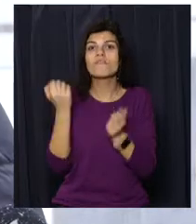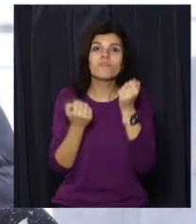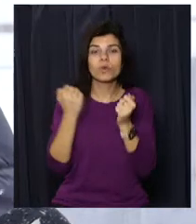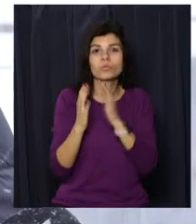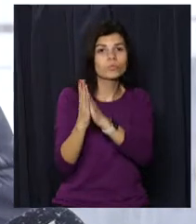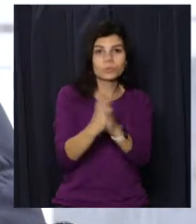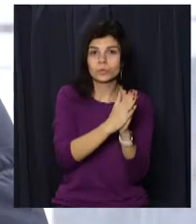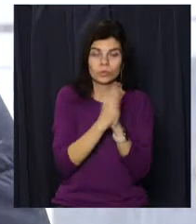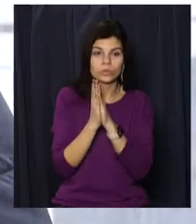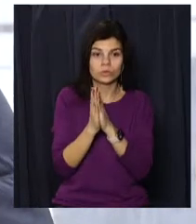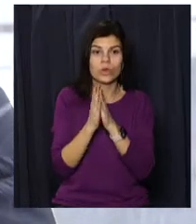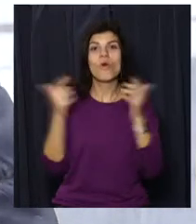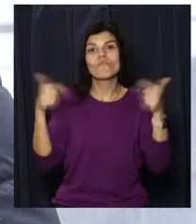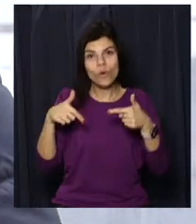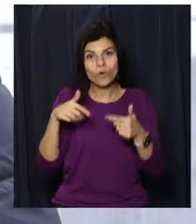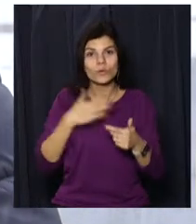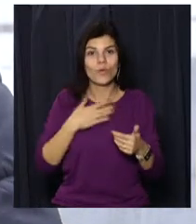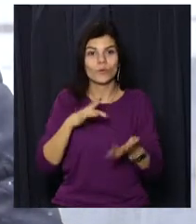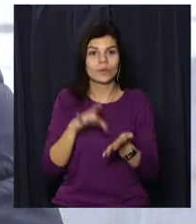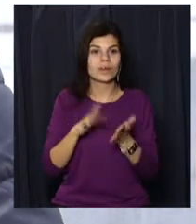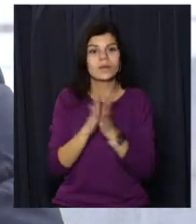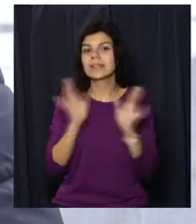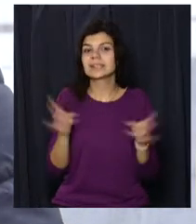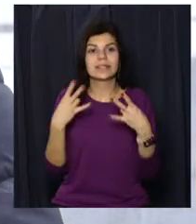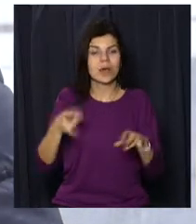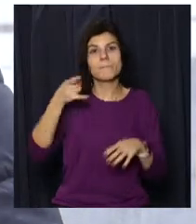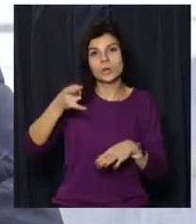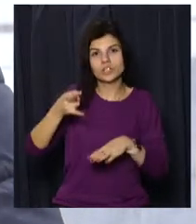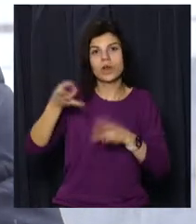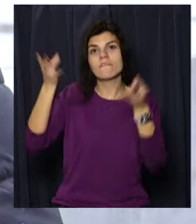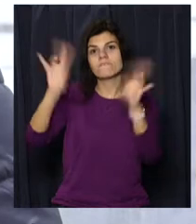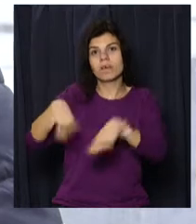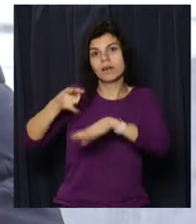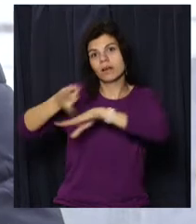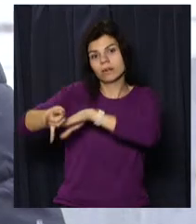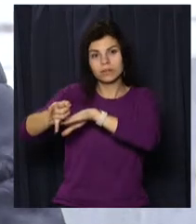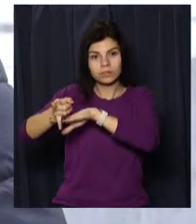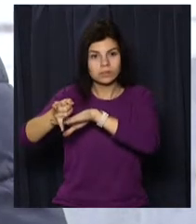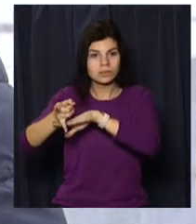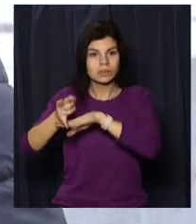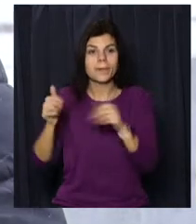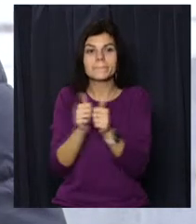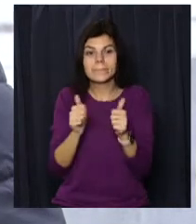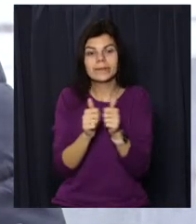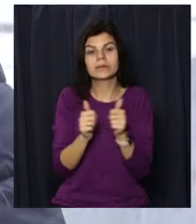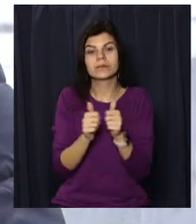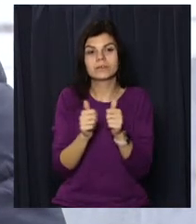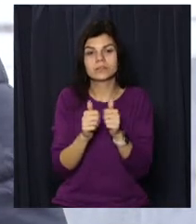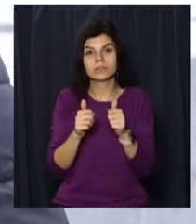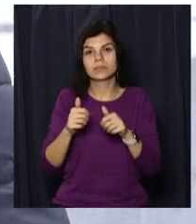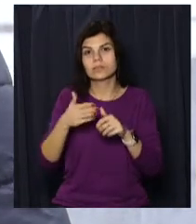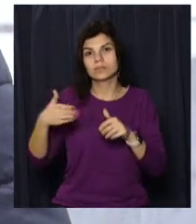водіїв нашого міста і гостей нашого міста. Не залишати свої автомобілі біля